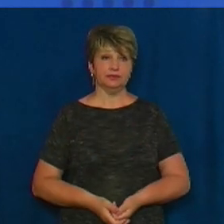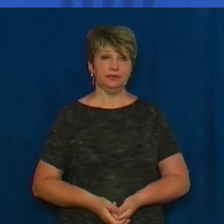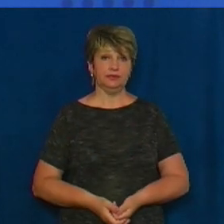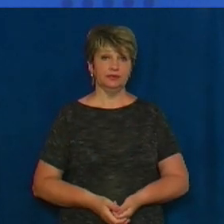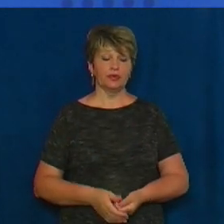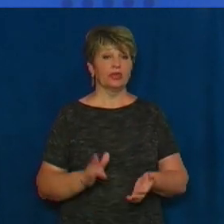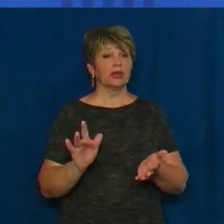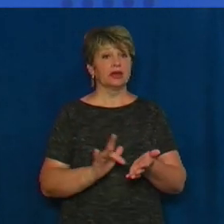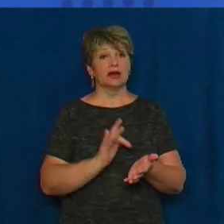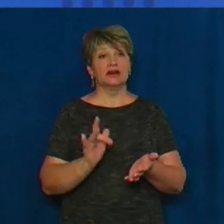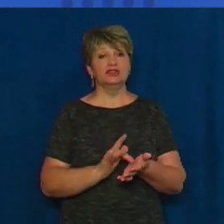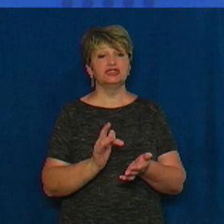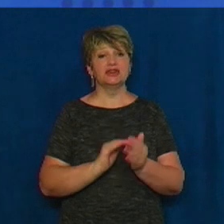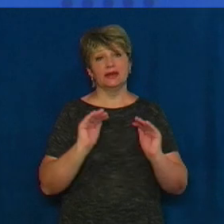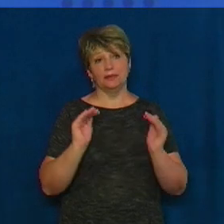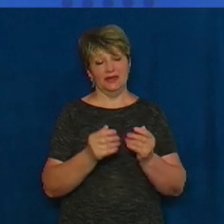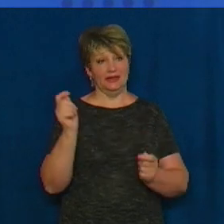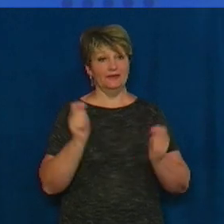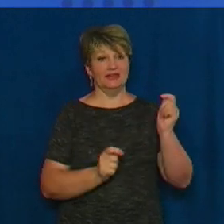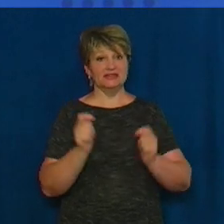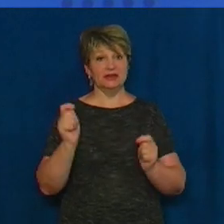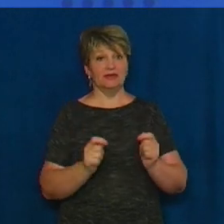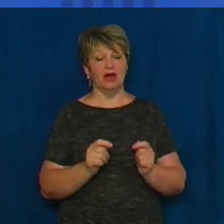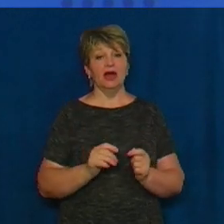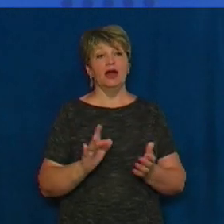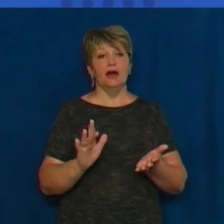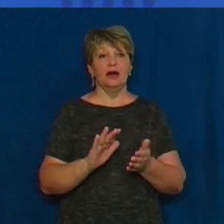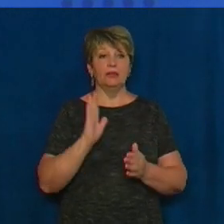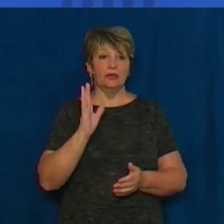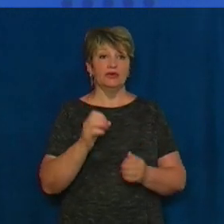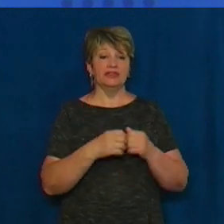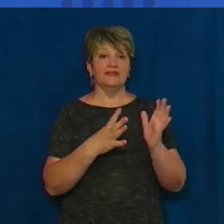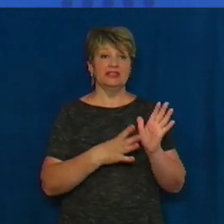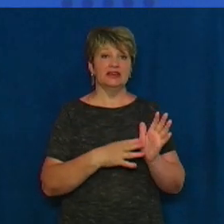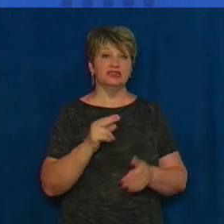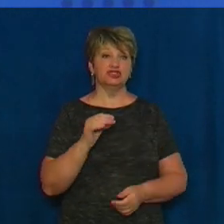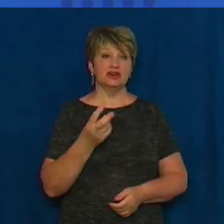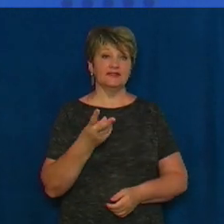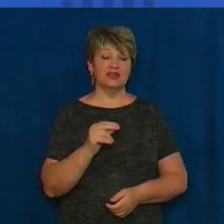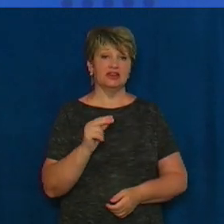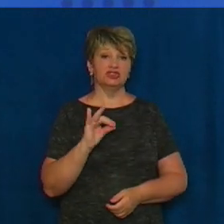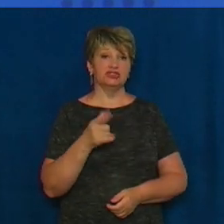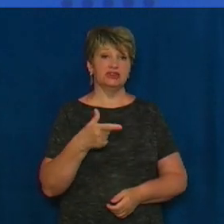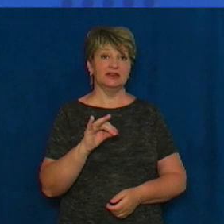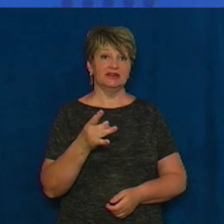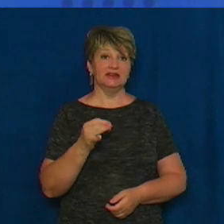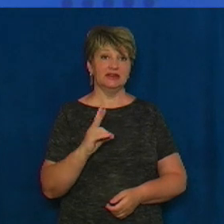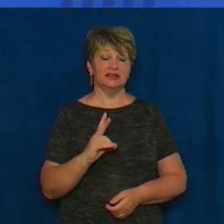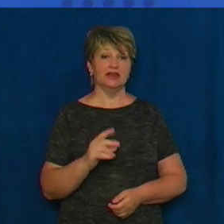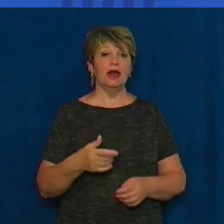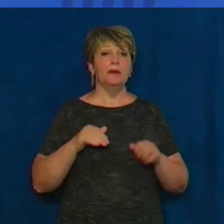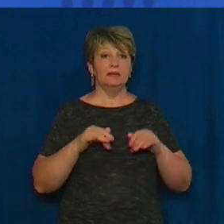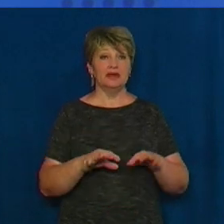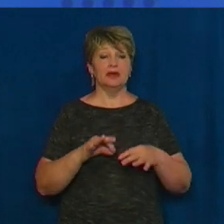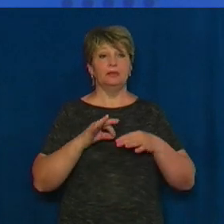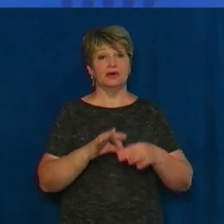Книжковий мініфестиваль «Чечі Букфест» відбудеться 19 червня у Чогирині. Захід проведуть у межах Мандрівного